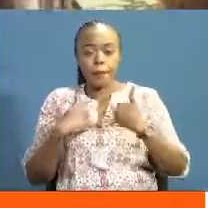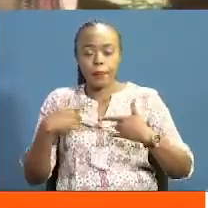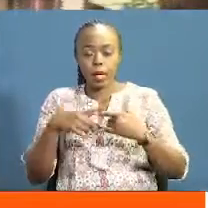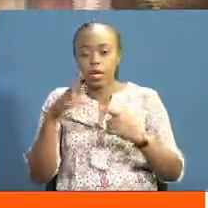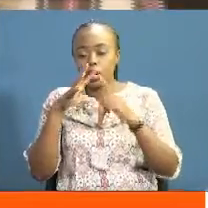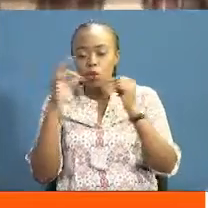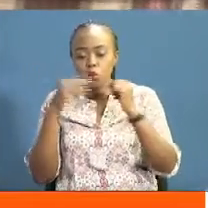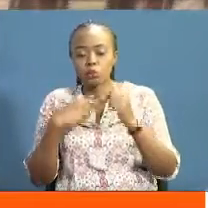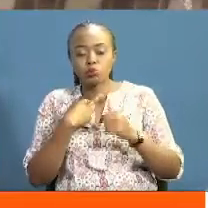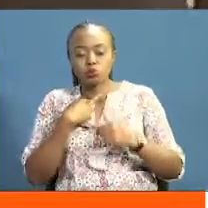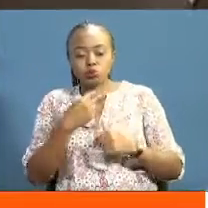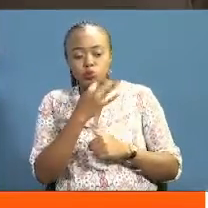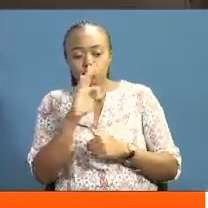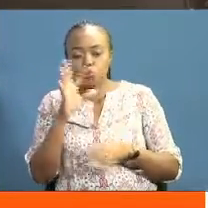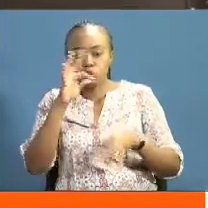sauti ya wapigakura